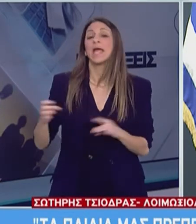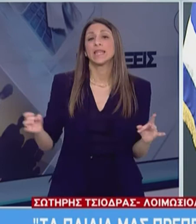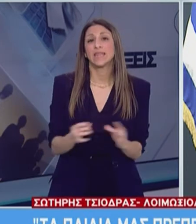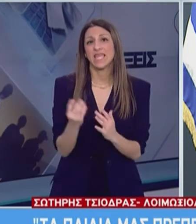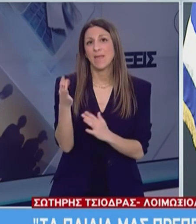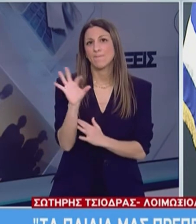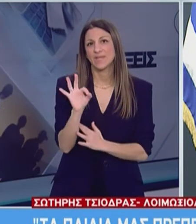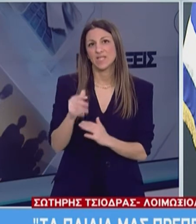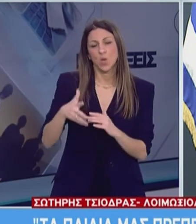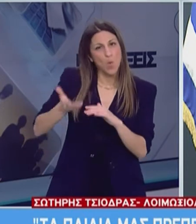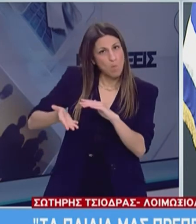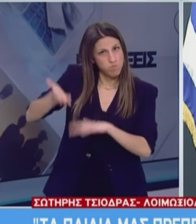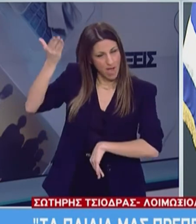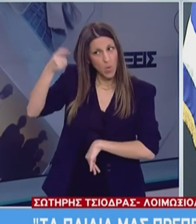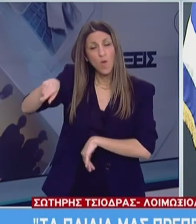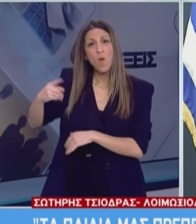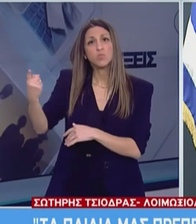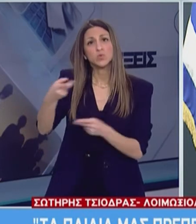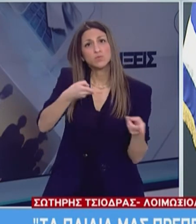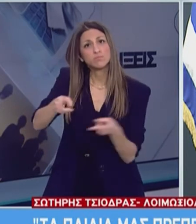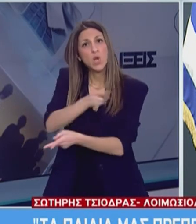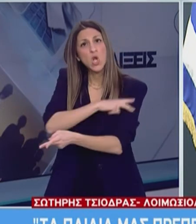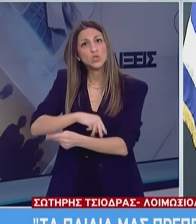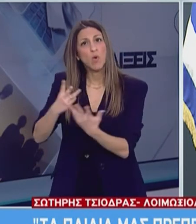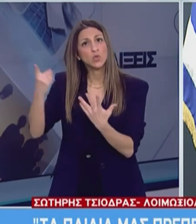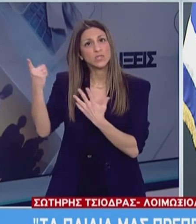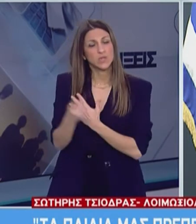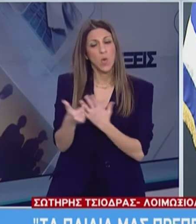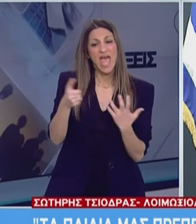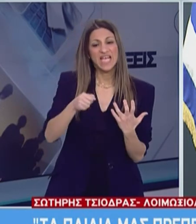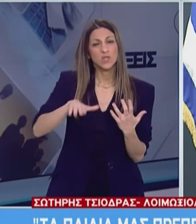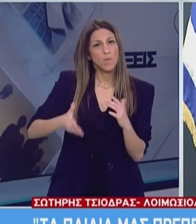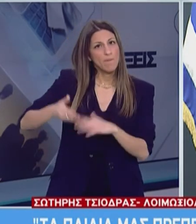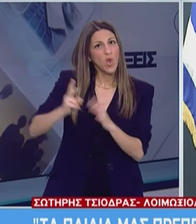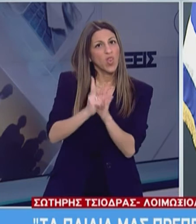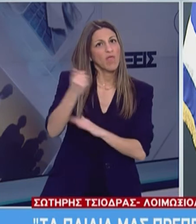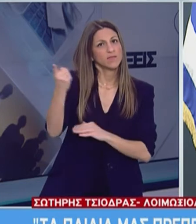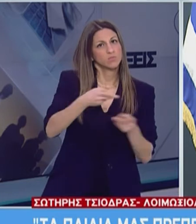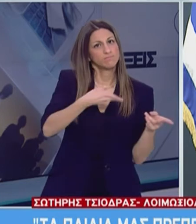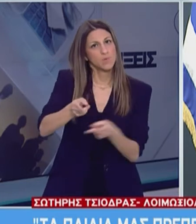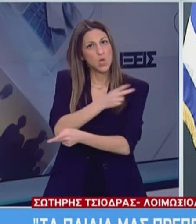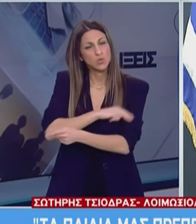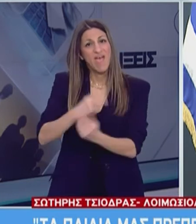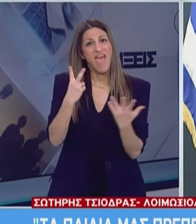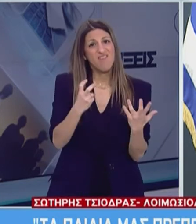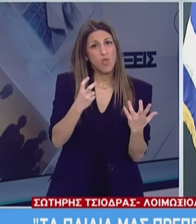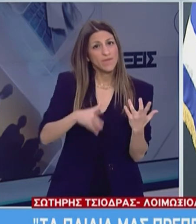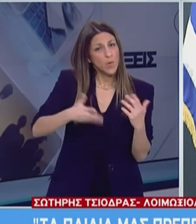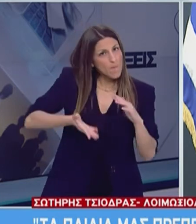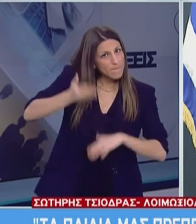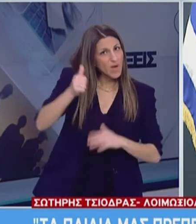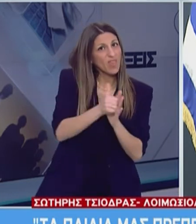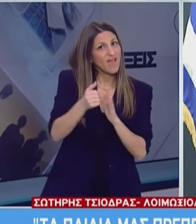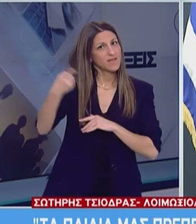ηλικία των 50 ετών όπου ήταν 8%, 60 ετών και πάνω ήταν 12% 70% και πάνω ήταν